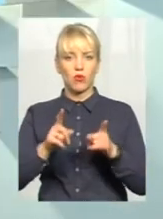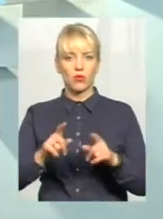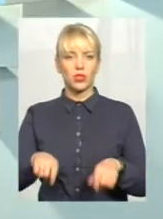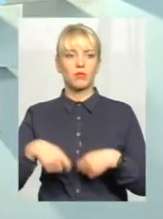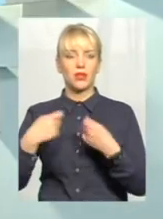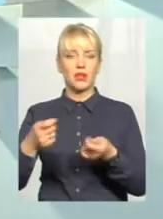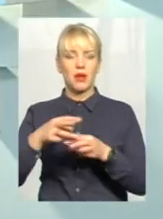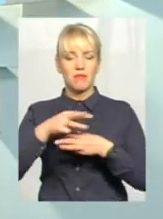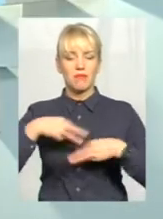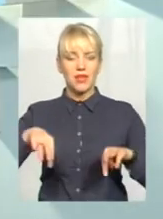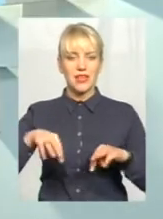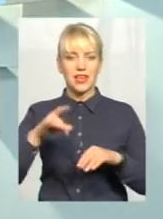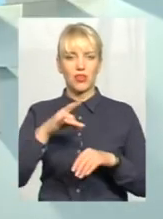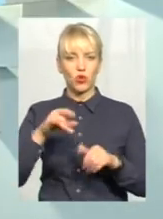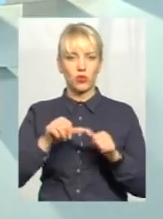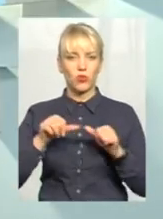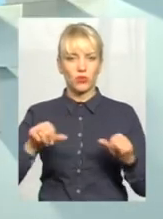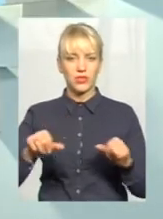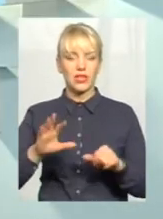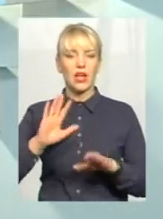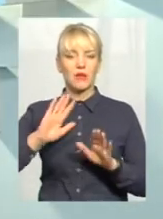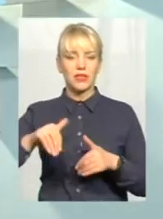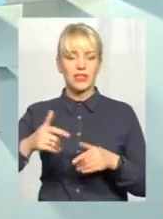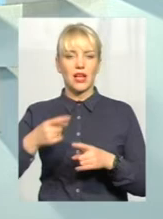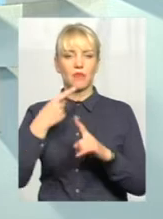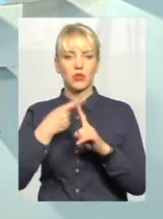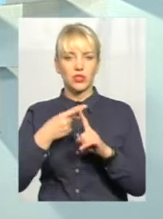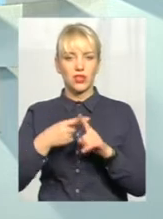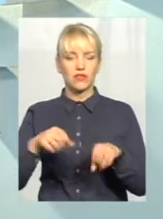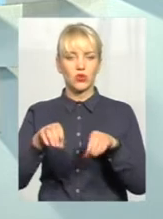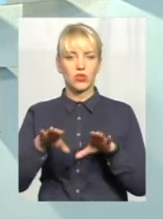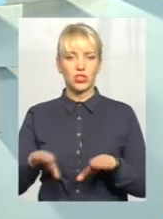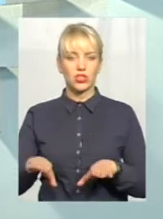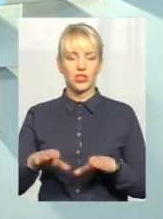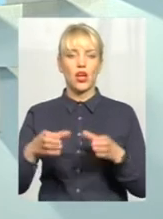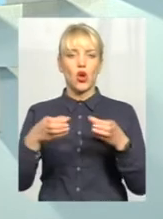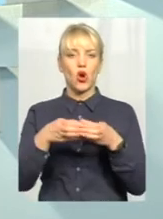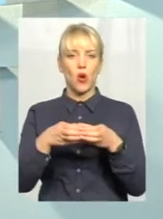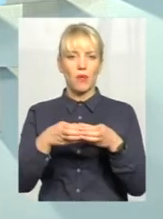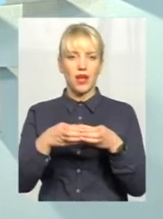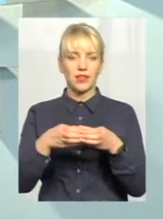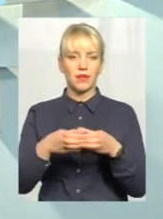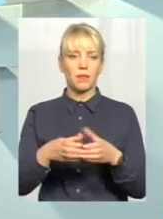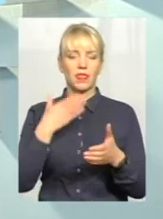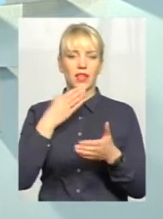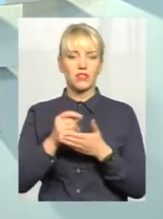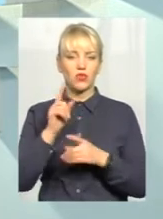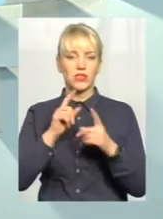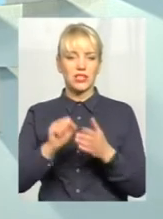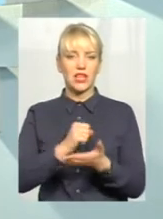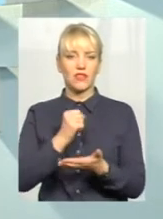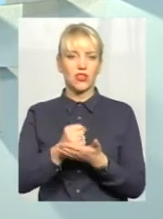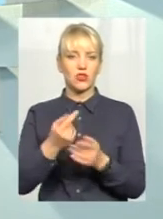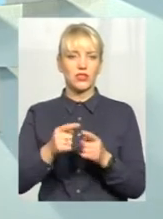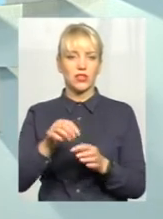Мінрегіоні, після отримання позитивного висновку комісії Мінрегіона, громада на свої сесії затверджує ці